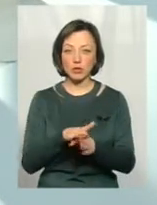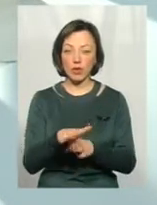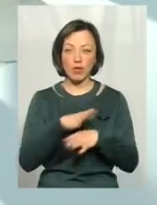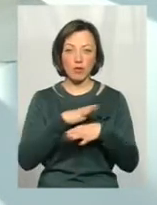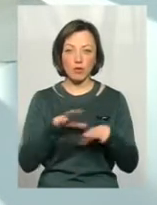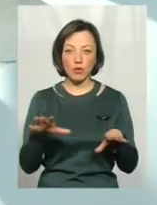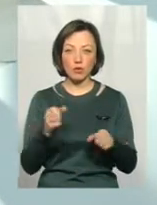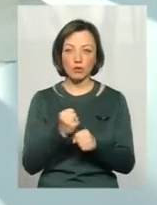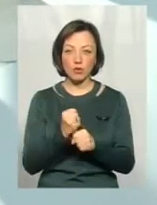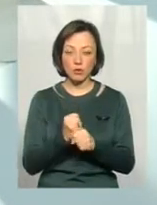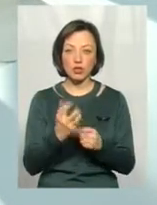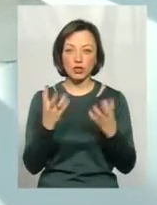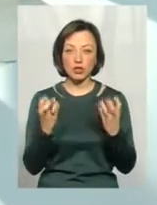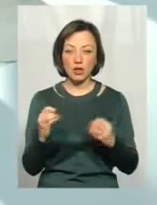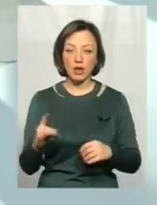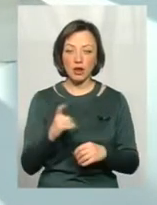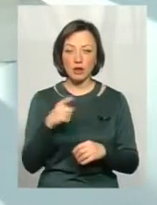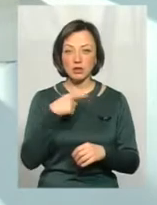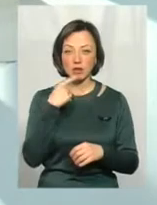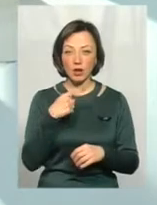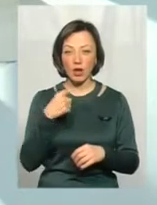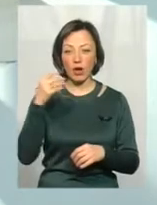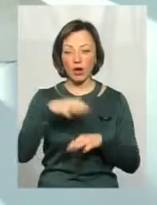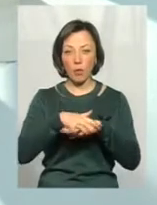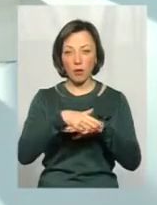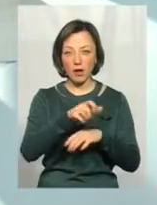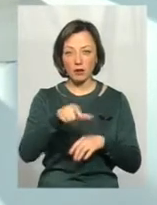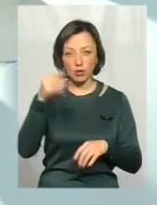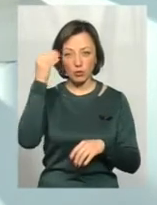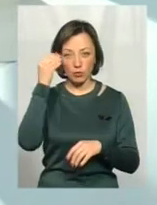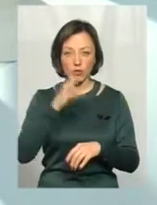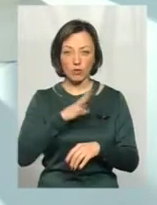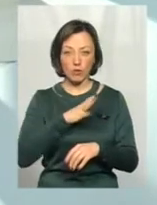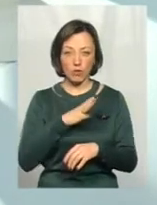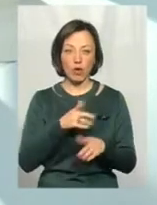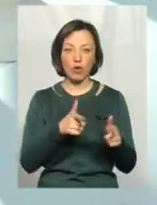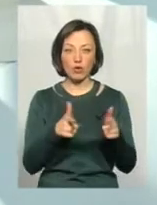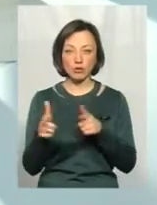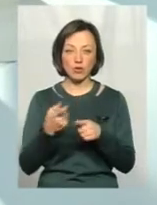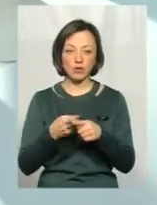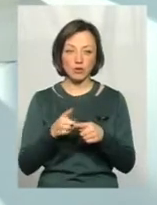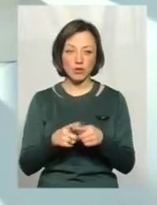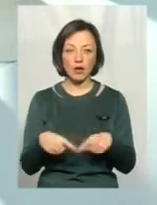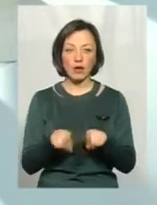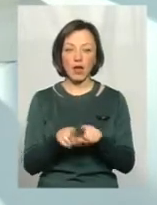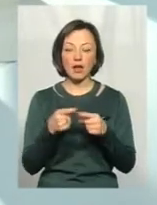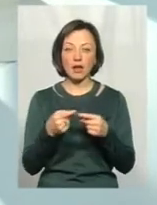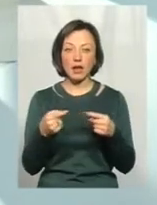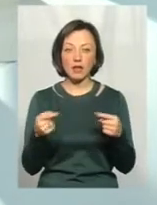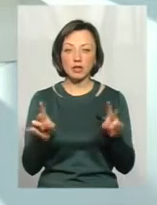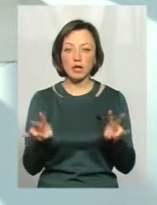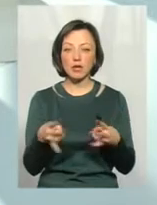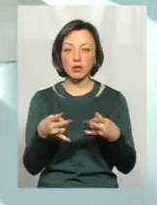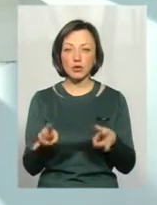було зроблено. Хоча, я ще раз кажу, абсолютно громадська думка, громада була до цього готова. Такі речі не